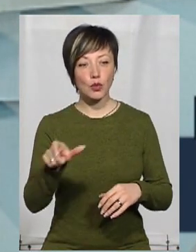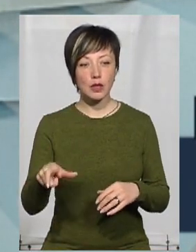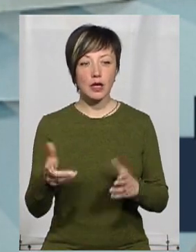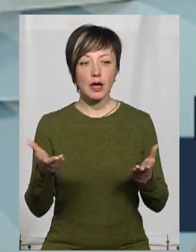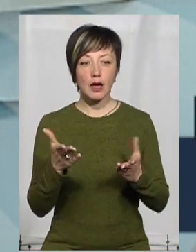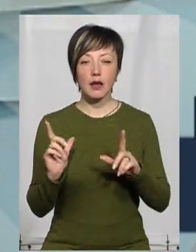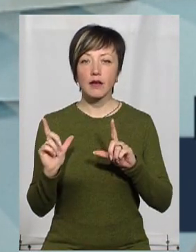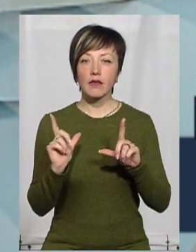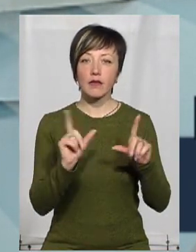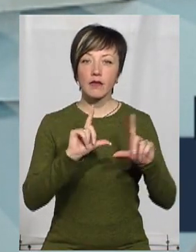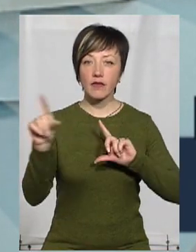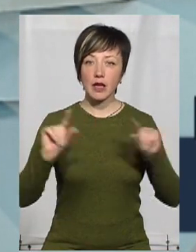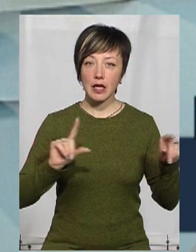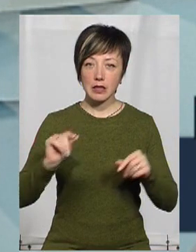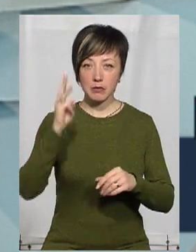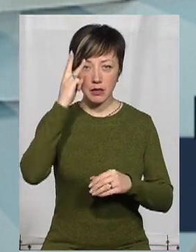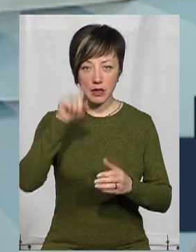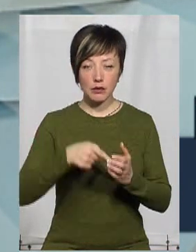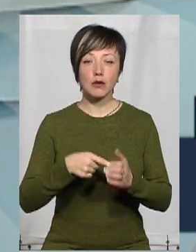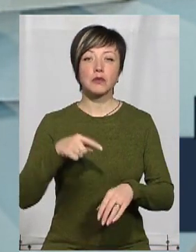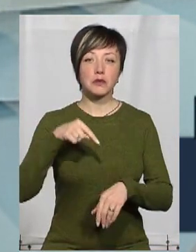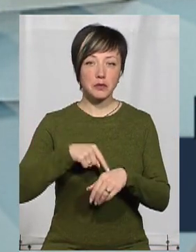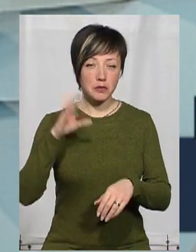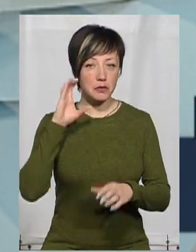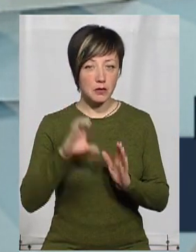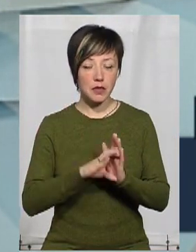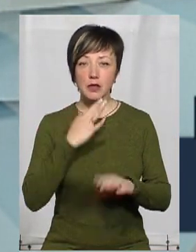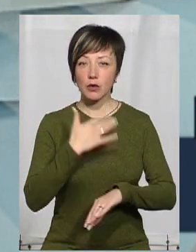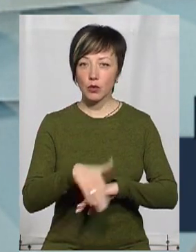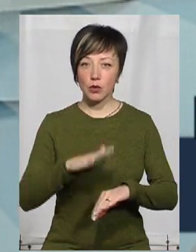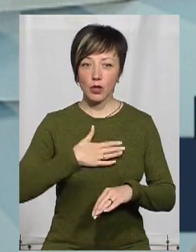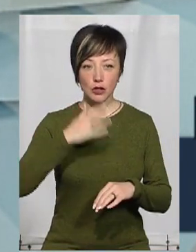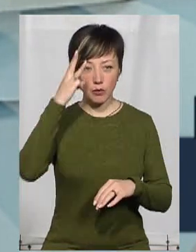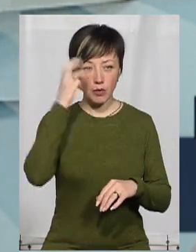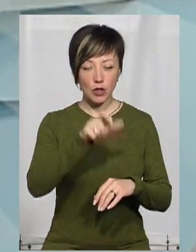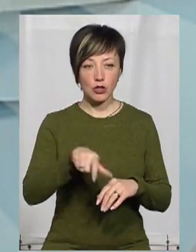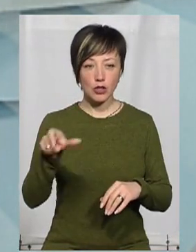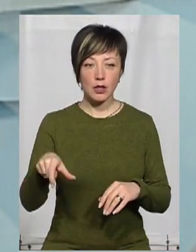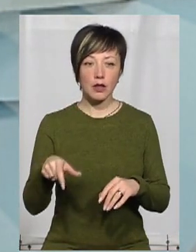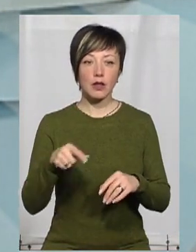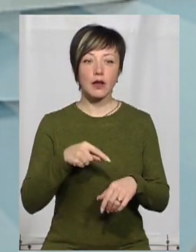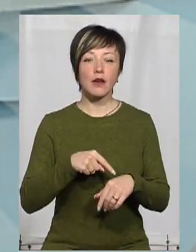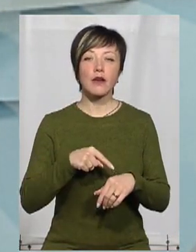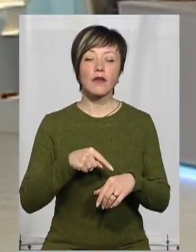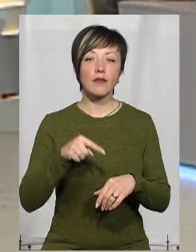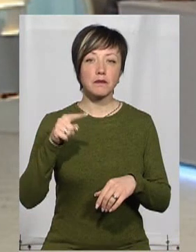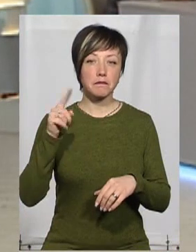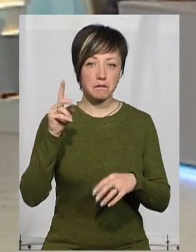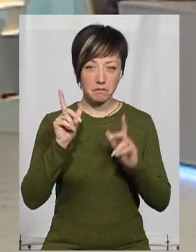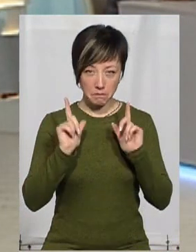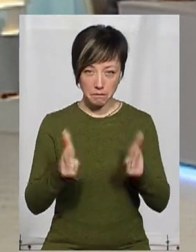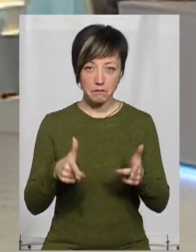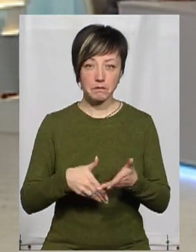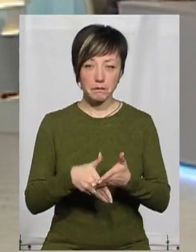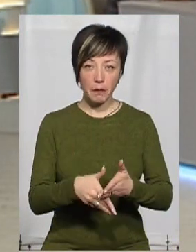які навіть виїхали з Хмельницького, але все одно відгукнулися. Люди, які навіть за кордоном, наші хмельничани, вони відгукнулися. Ми